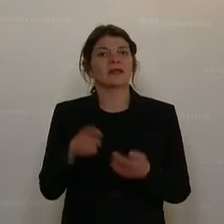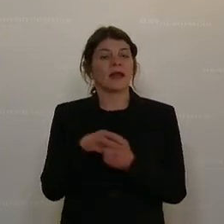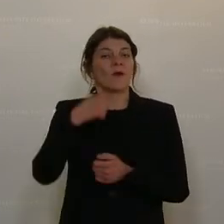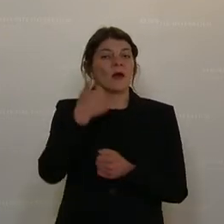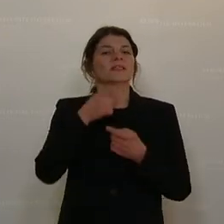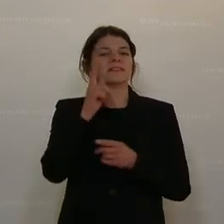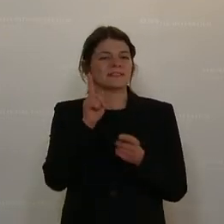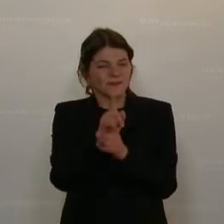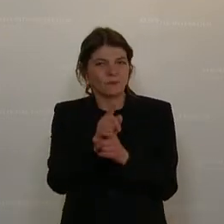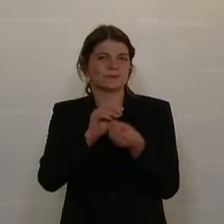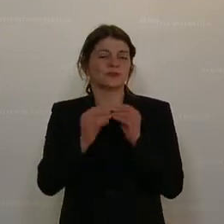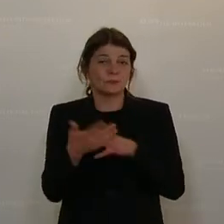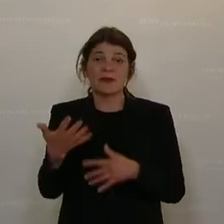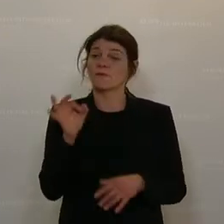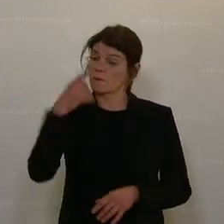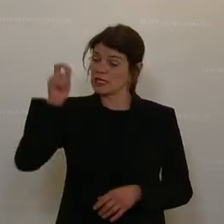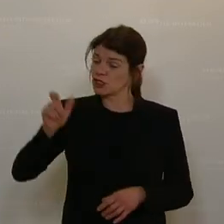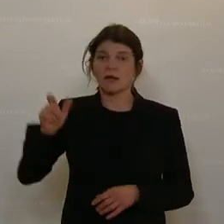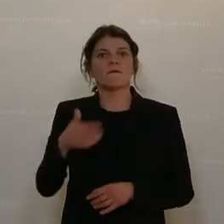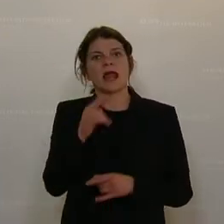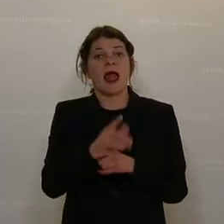-Stop-Shops für die Menschen möglichst einfach,